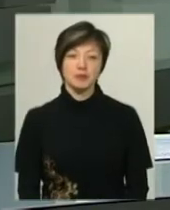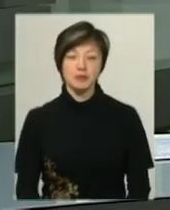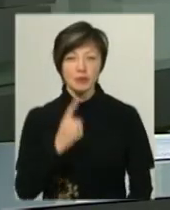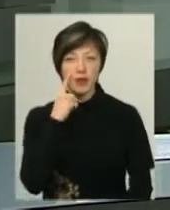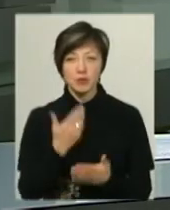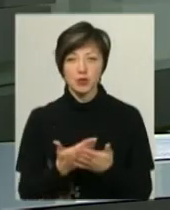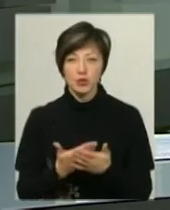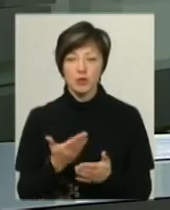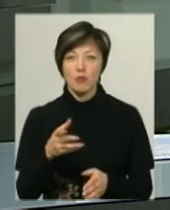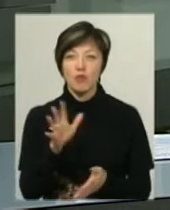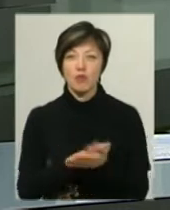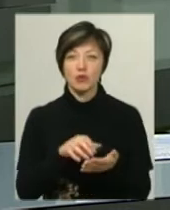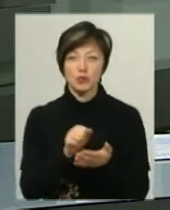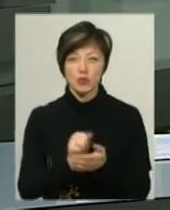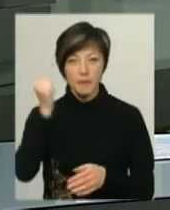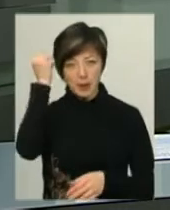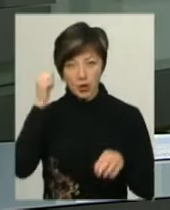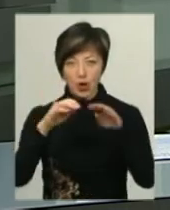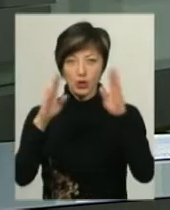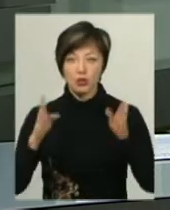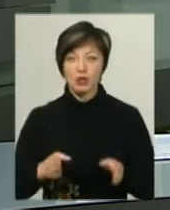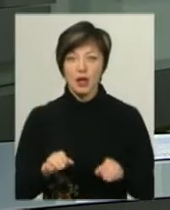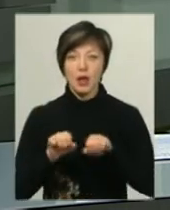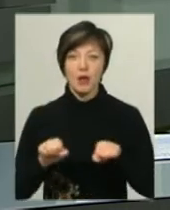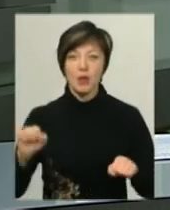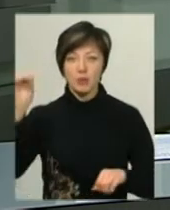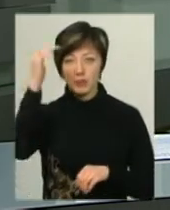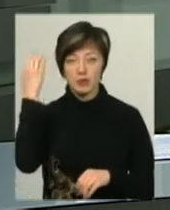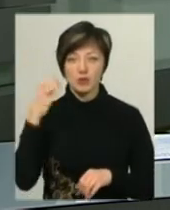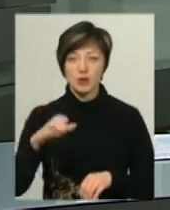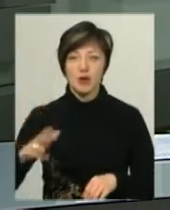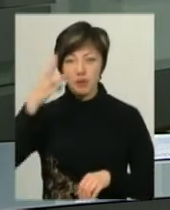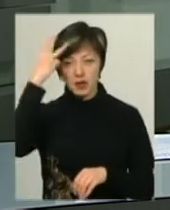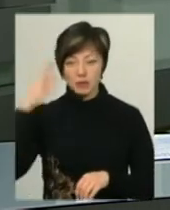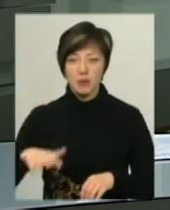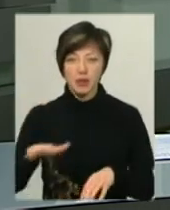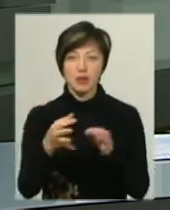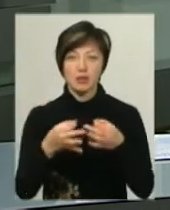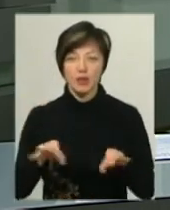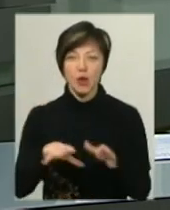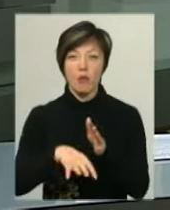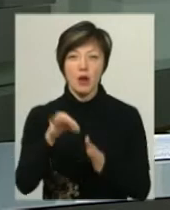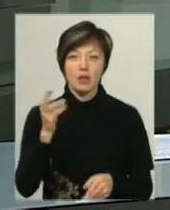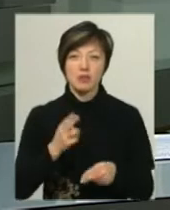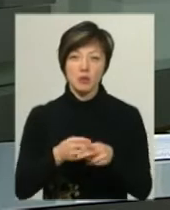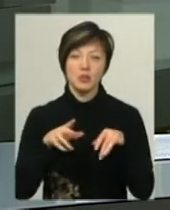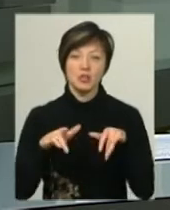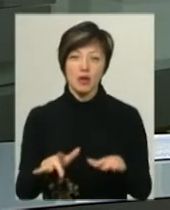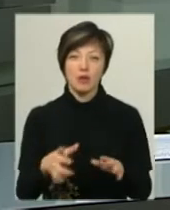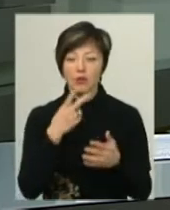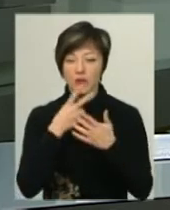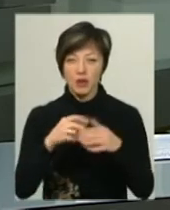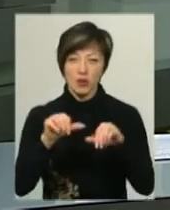Підозрюваному у пошкодженні меморіальної дошки Героїв Небесної Сотні на Хмельницькому майдані Незалежності обрали запобіжний захід у вигляді